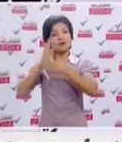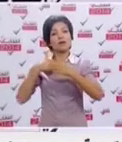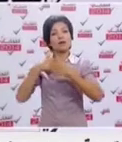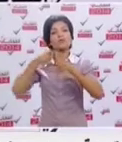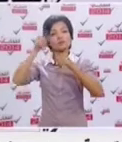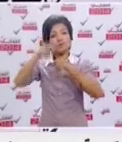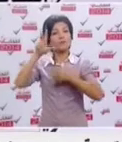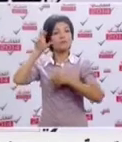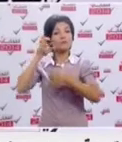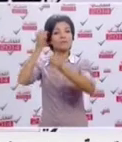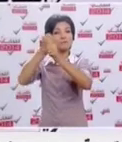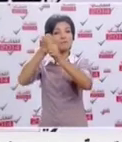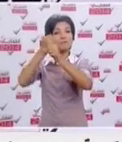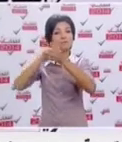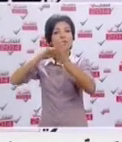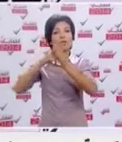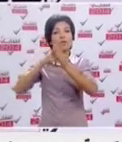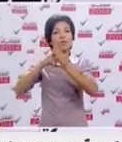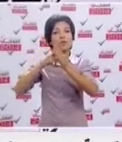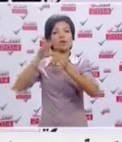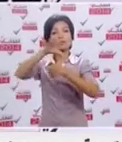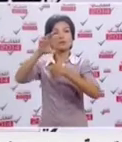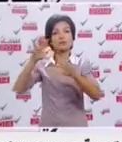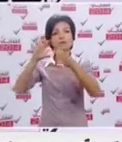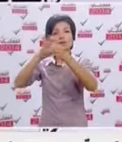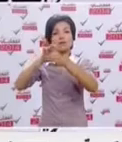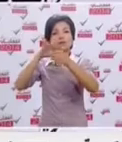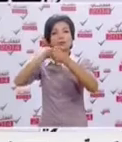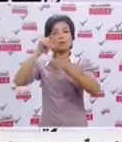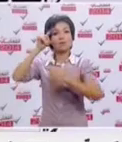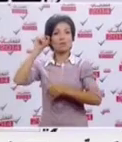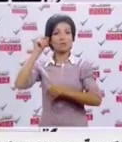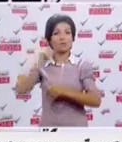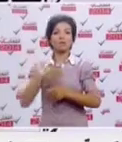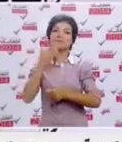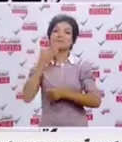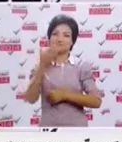الزوز مفتوحة لخدمة أهلي وناسي في جميع ربوع الهمامة وربوع سيدي بوزيد وبرك الله فيكم